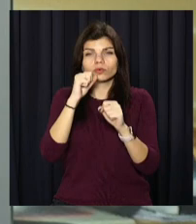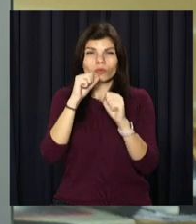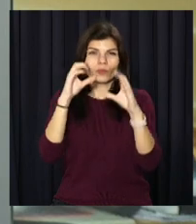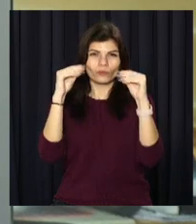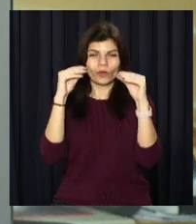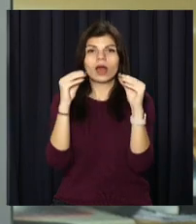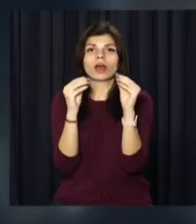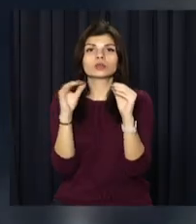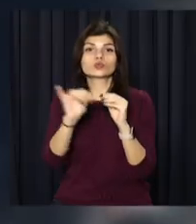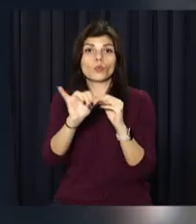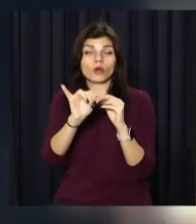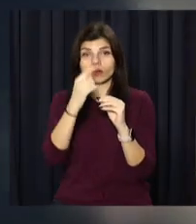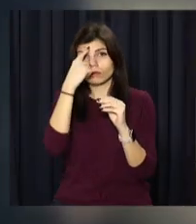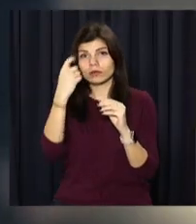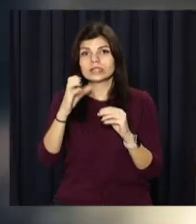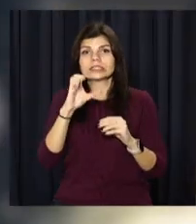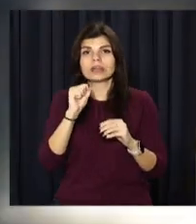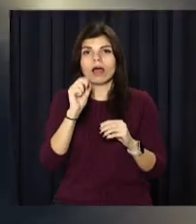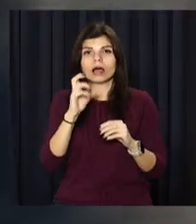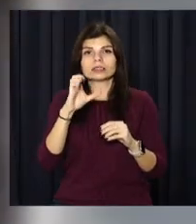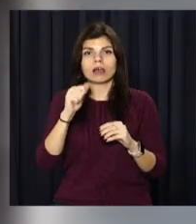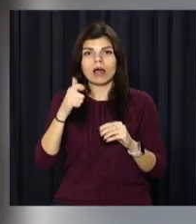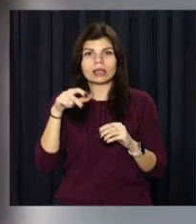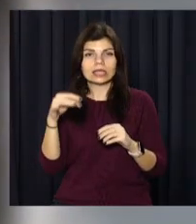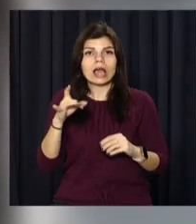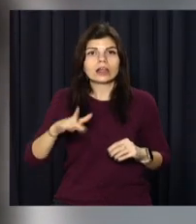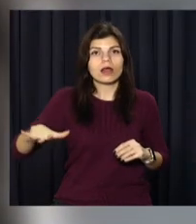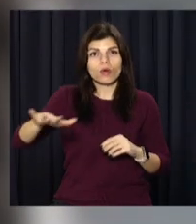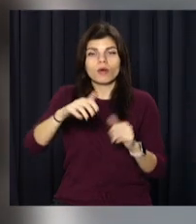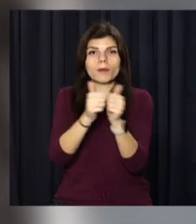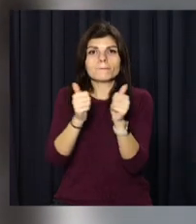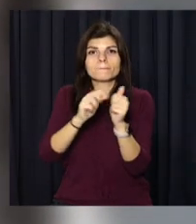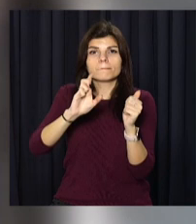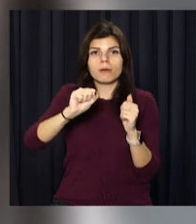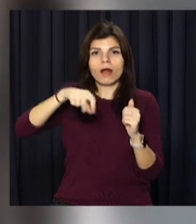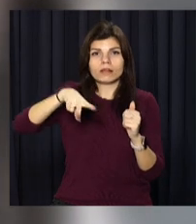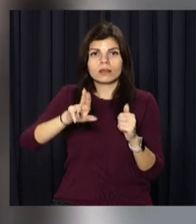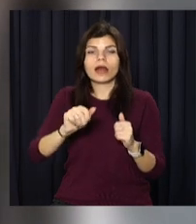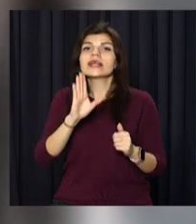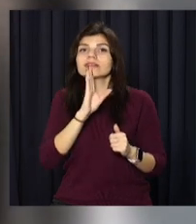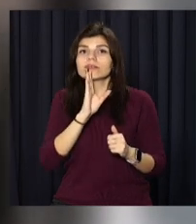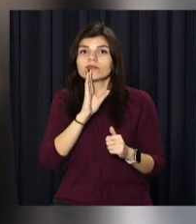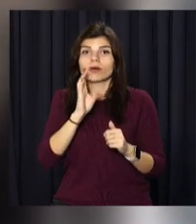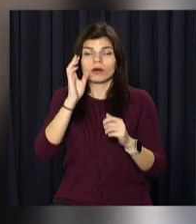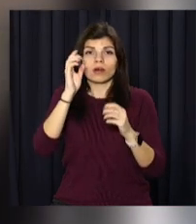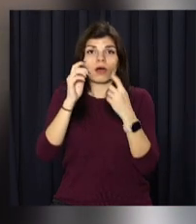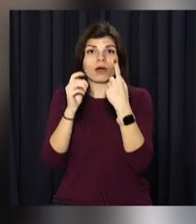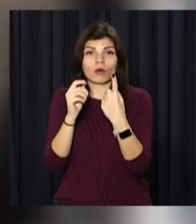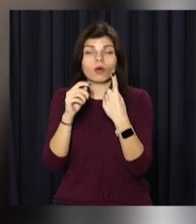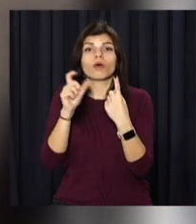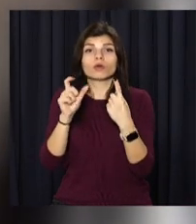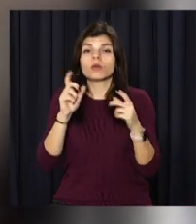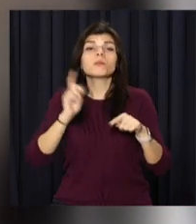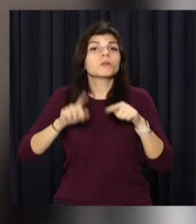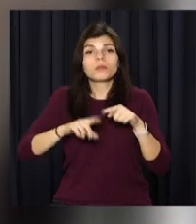повідомили, що в Саксаганському районі на території балки провалилися підлід двійко дітей. Одну дівчинку люди оперативно